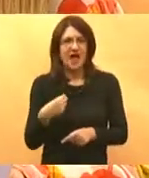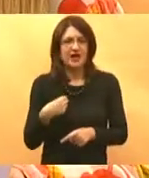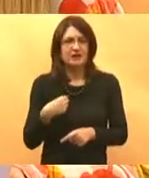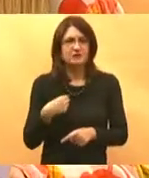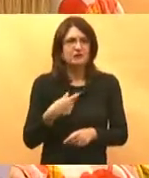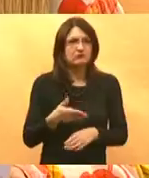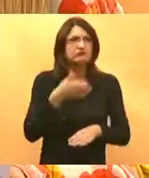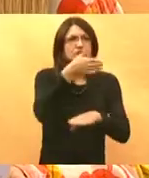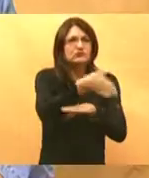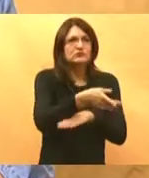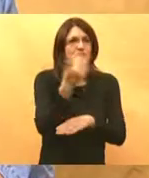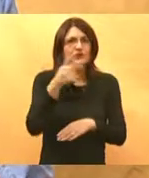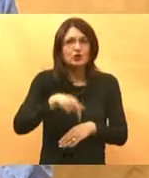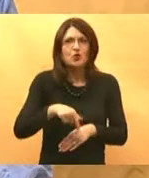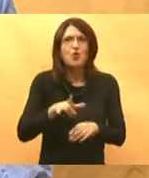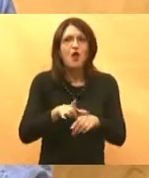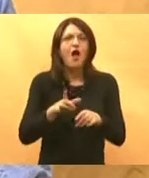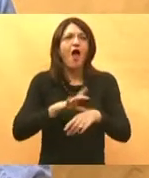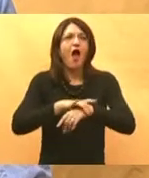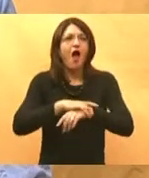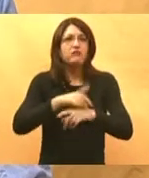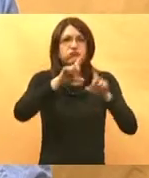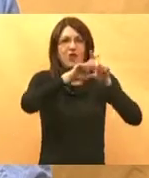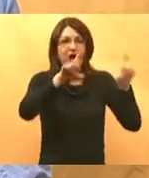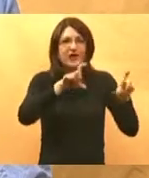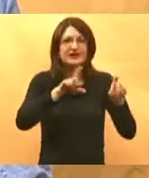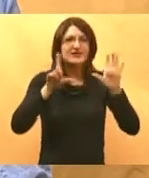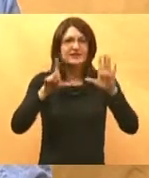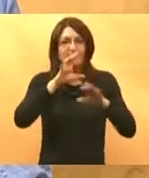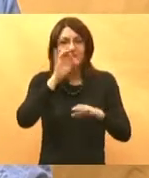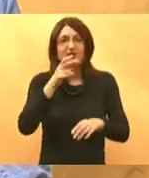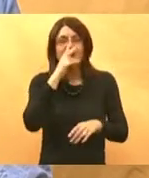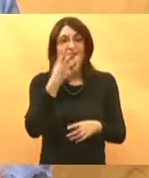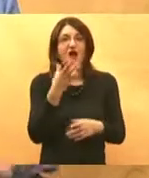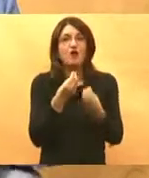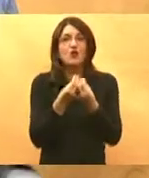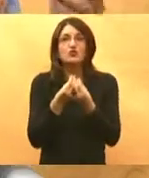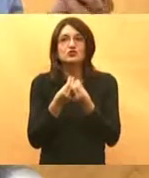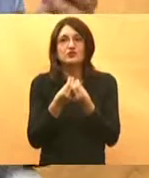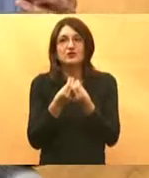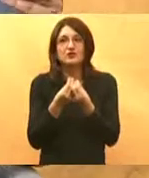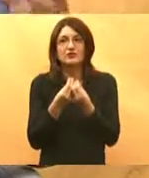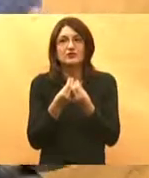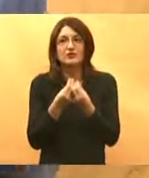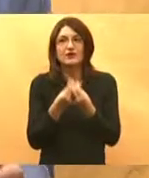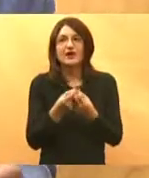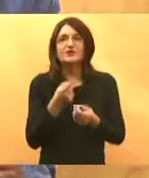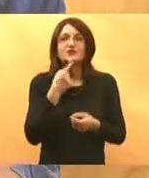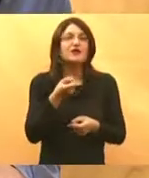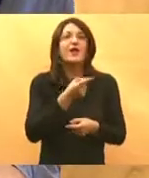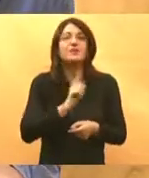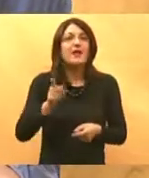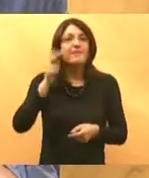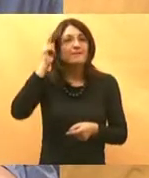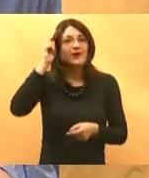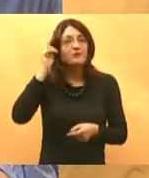ruralnu ambulantu i budite tjedan dan u ambulanti pa ćete vidjeti što se radi. Ne, nisam to misla reći. Možda i ovdje ima... prepoznaju se poslovi koje doktor